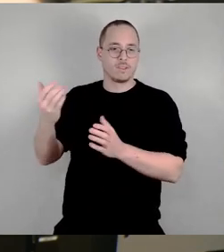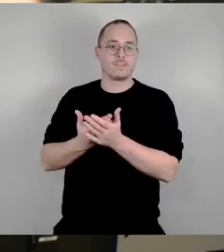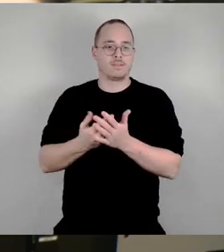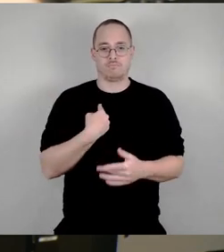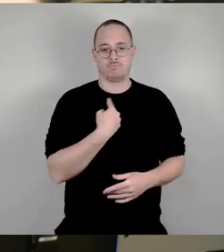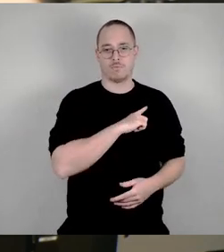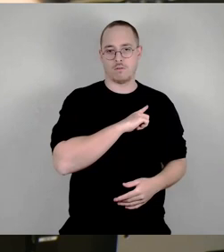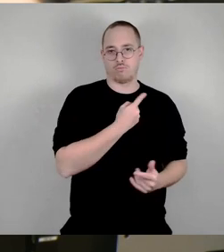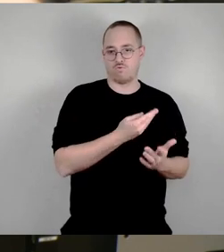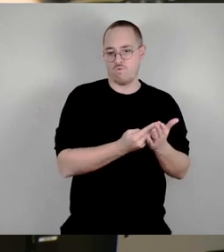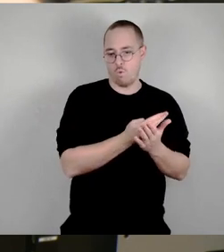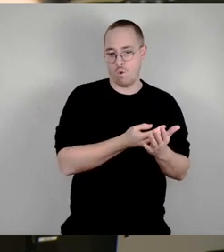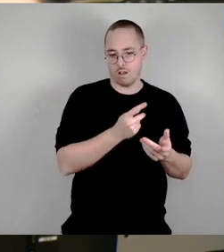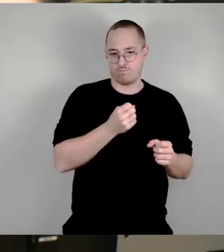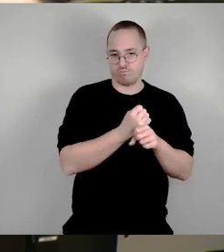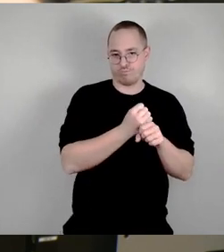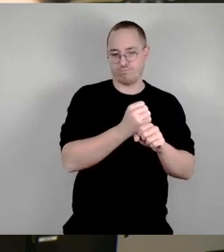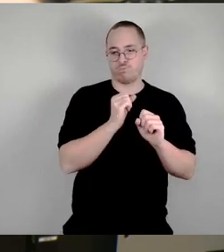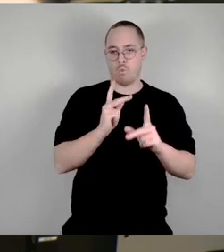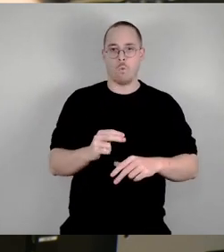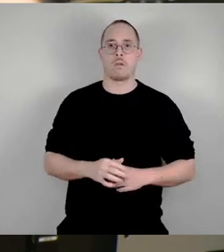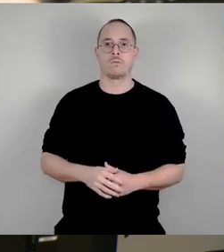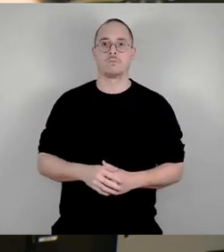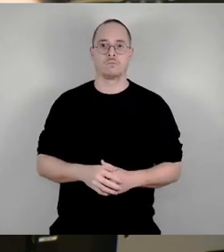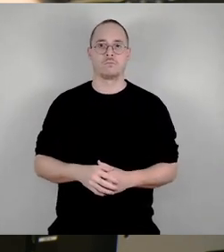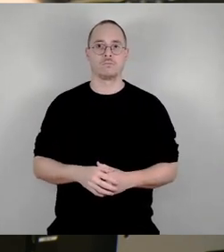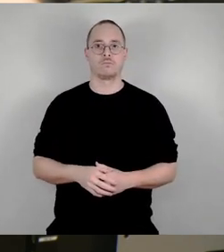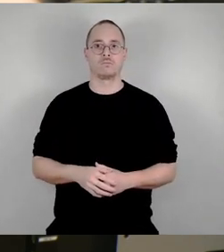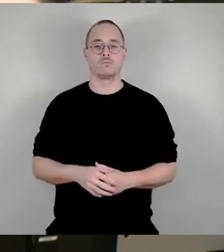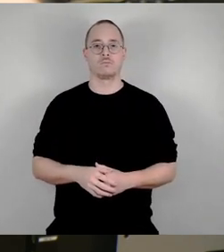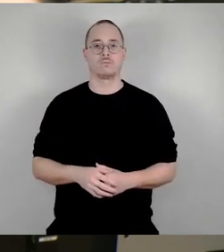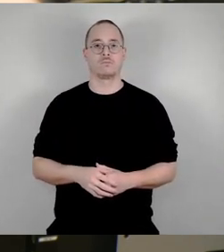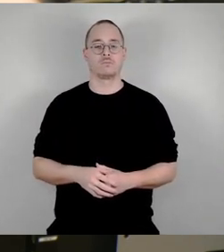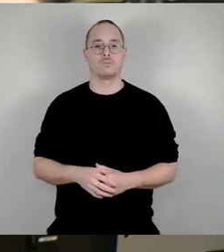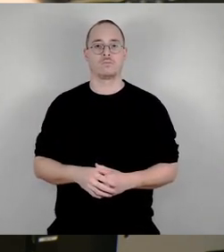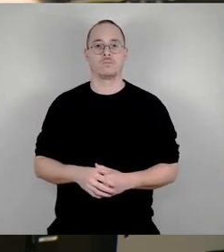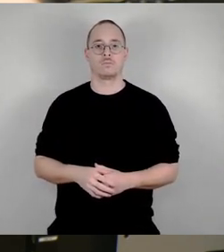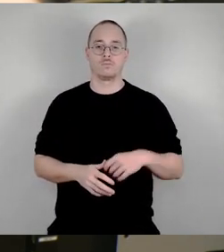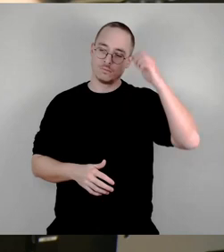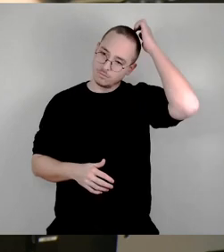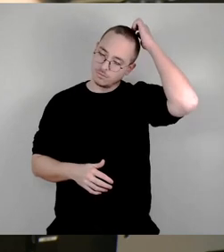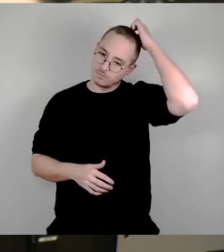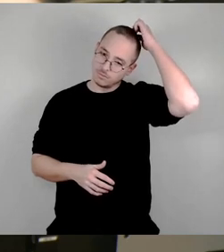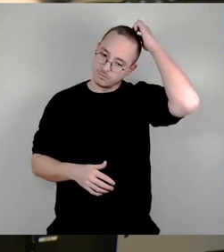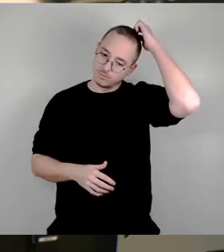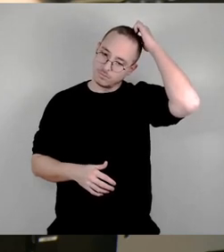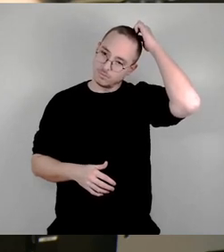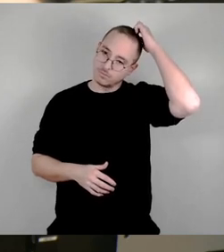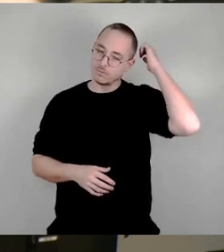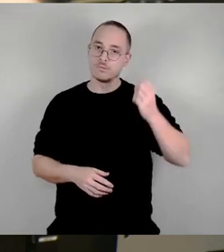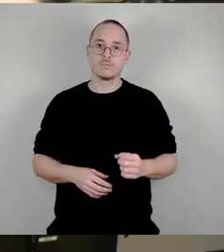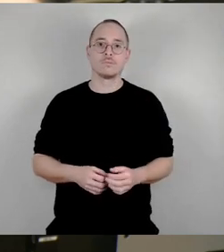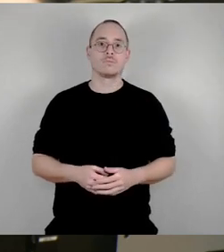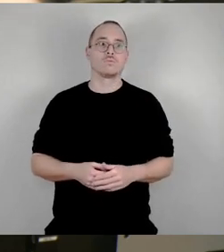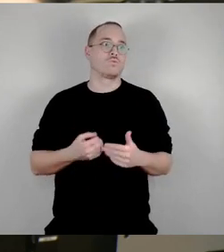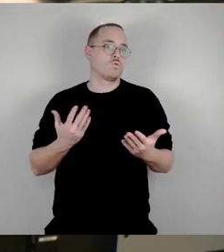diese eingebauten Lärmpegelmessung etc., dass die natürlich erstens beim Bürger wieder für Unmut sorgen